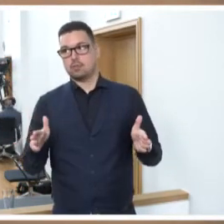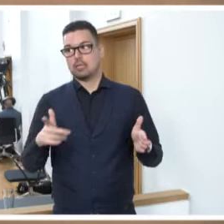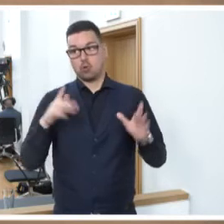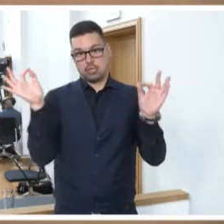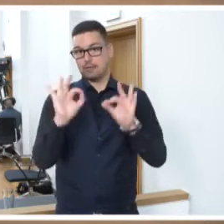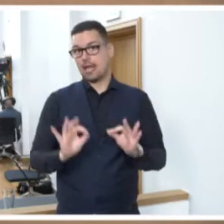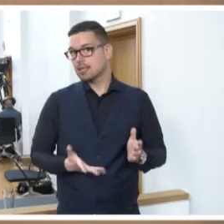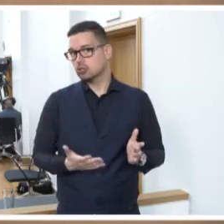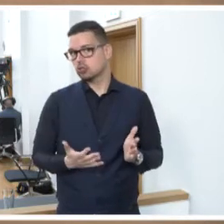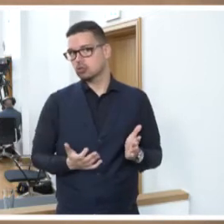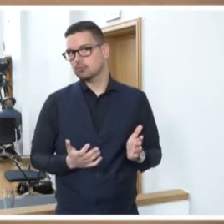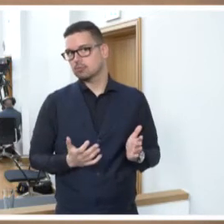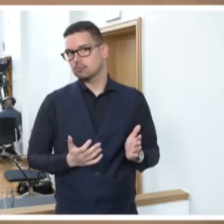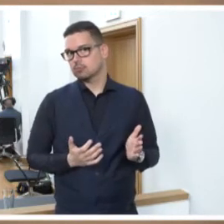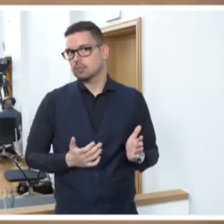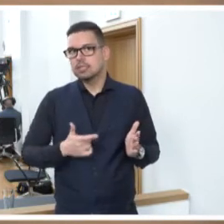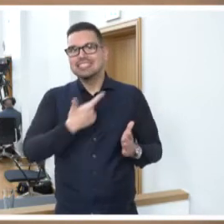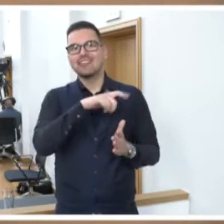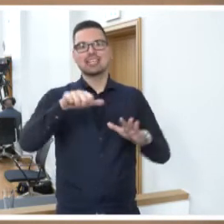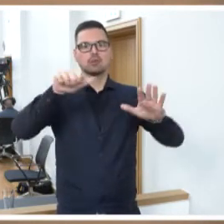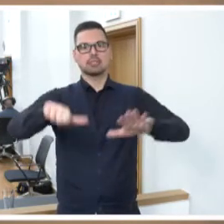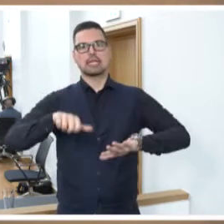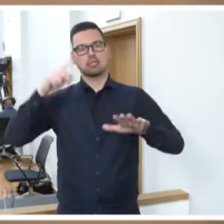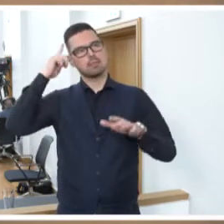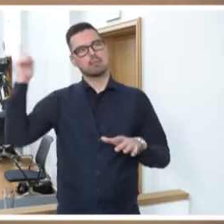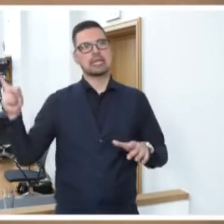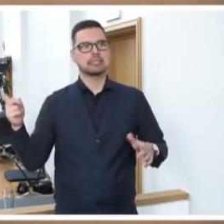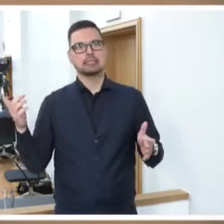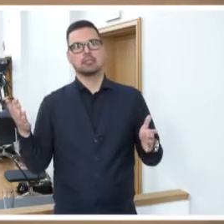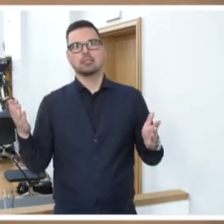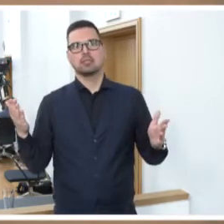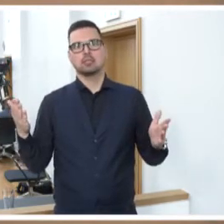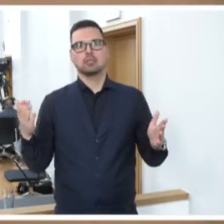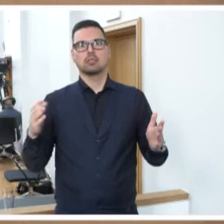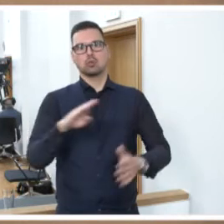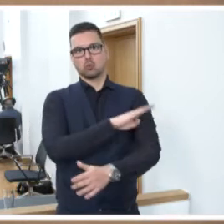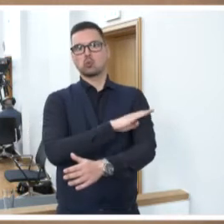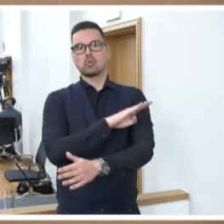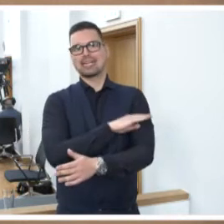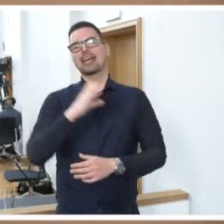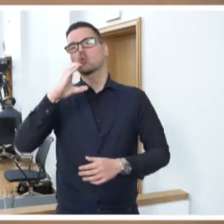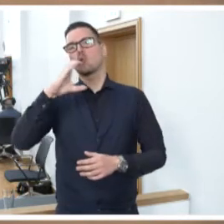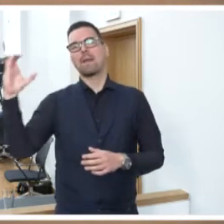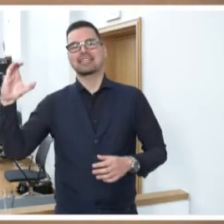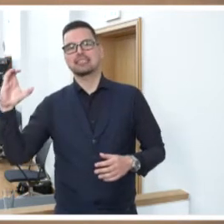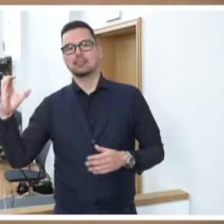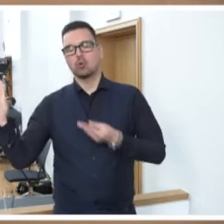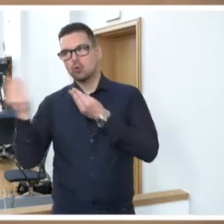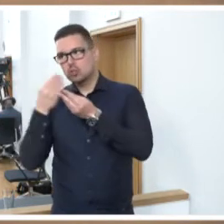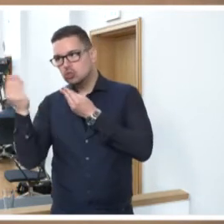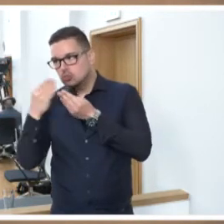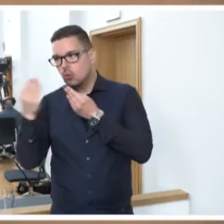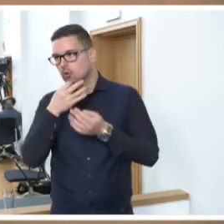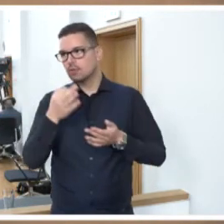gefährdet. 2016, ich meine, ich habe mich vor kurzem mit dem Kollegen Kommersohn darüber unterhalten, wenn man sich dann immer